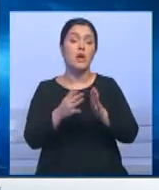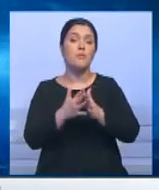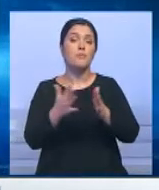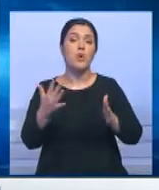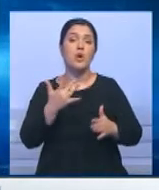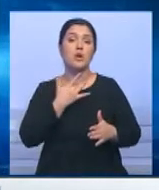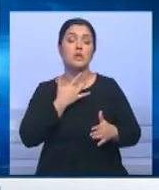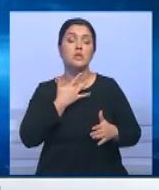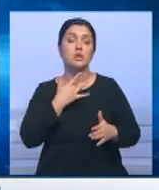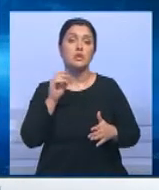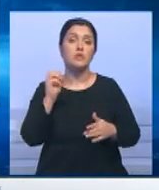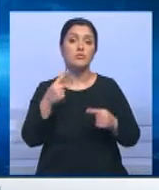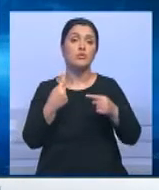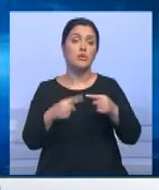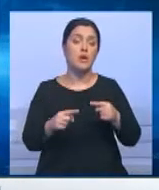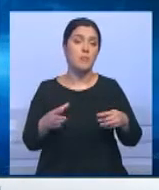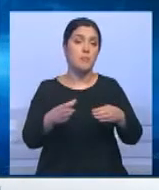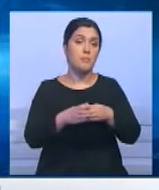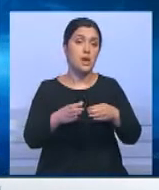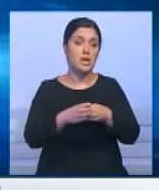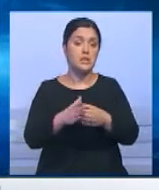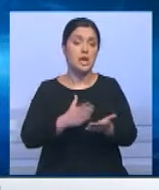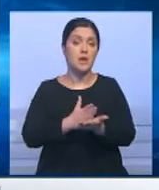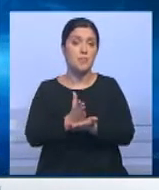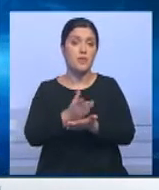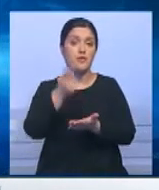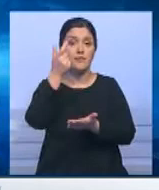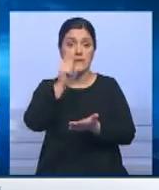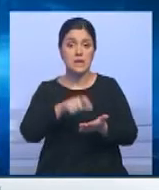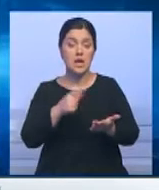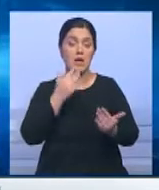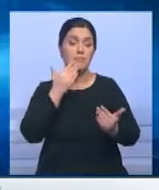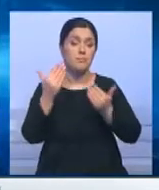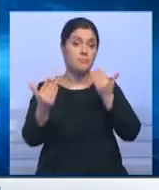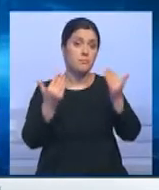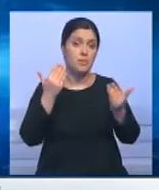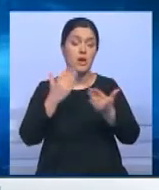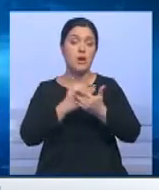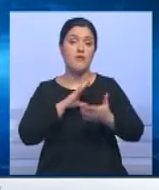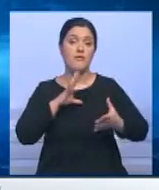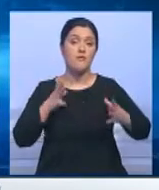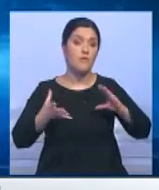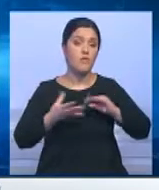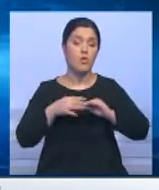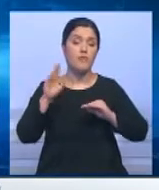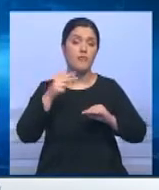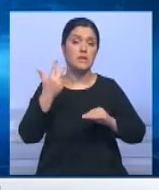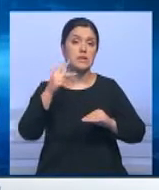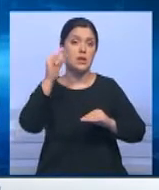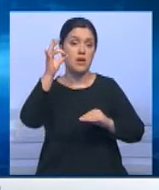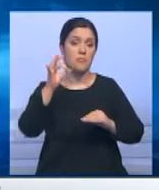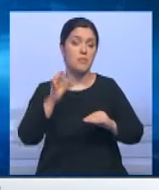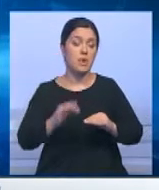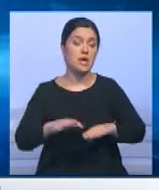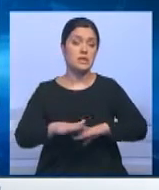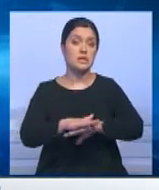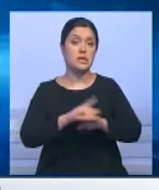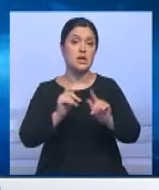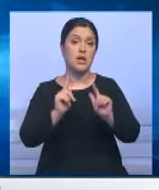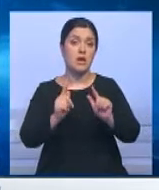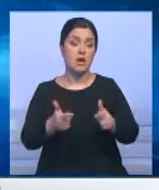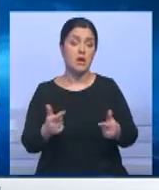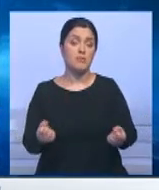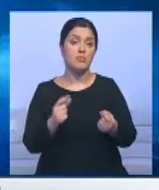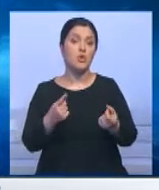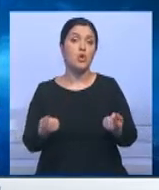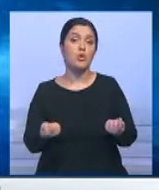какая-либо другая партия в Италии. Согласно результатам опросов, движения готовы поддержать 30% населения. Но для того, чтобы